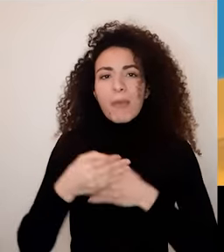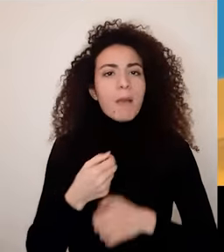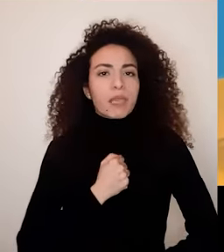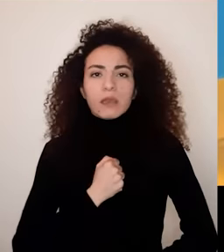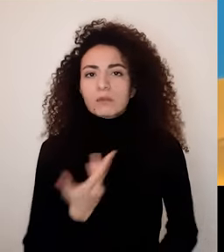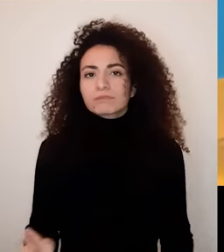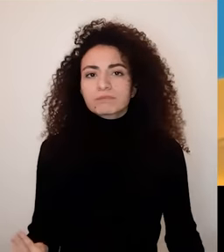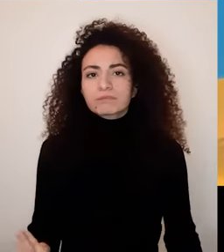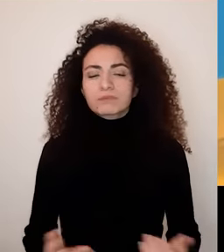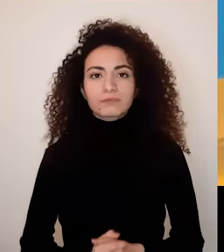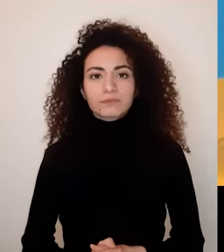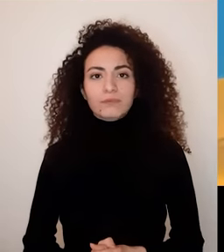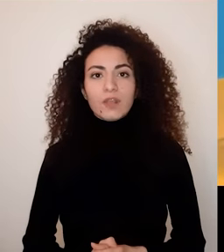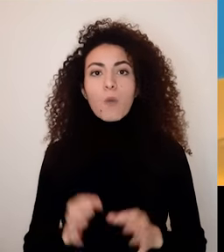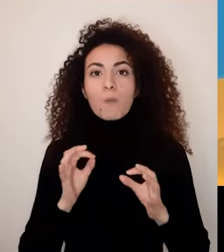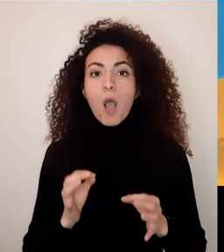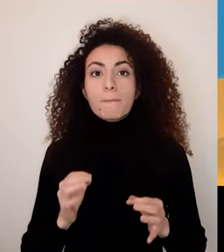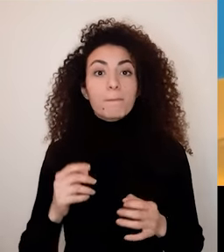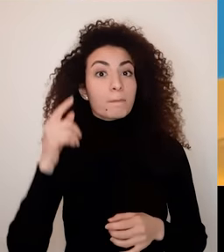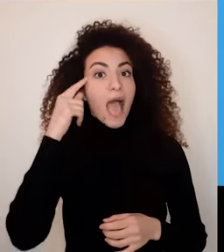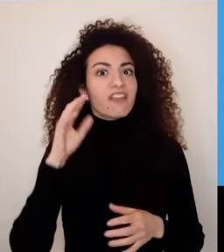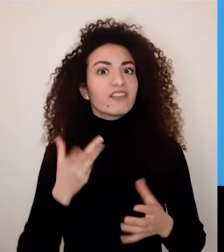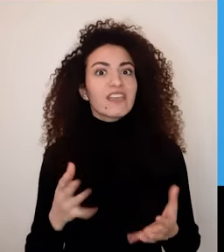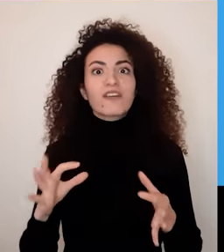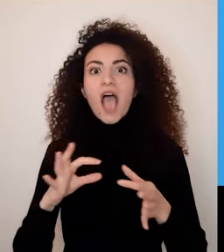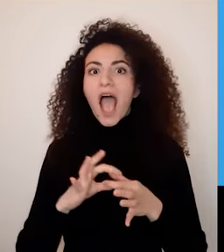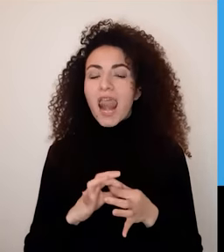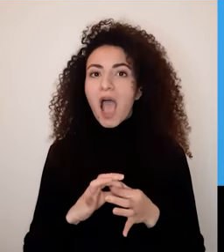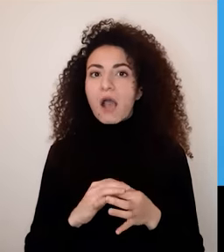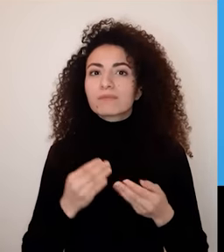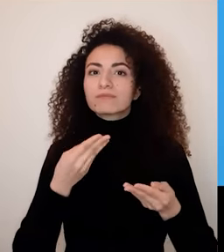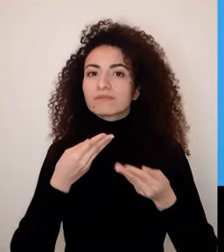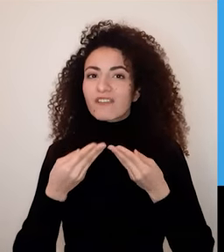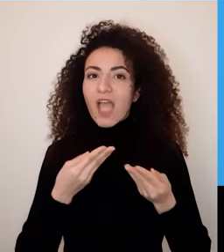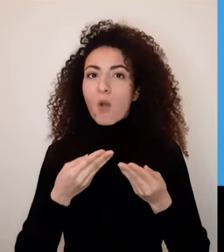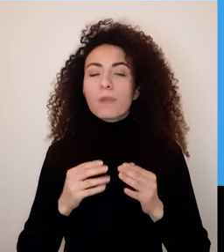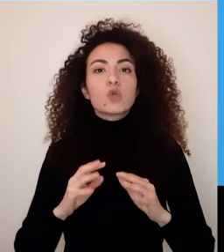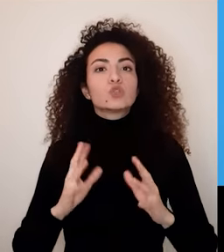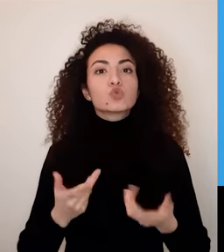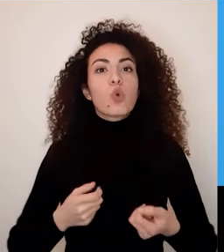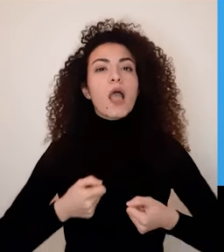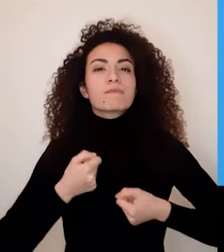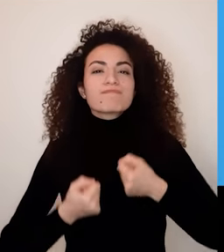كيف ممكننا الحب أنه يحمل من هاي التصارفات؟ لابد من تشخيص نوعية الشراكة اللي بتجمع الشركين